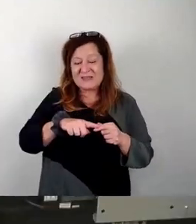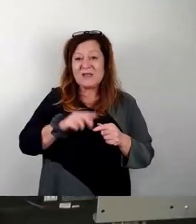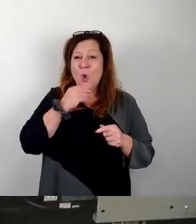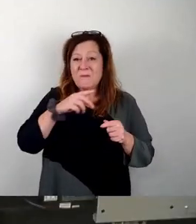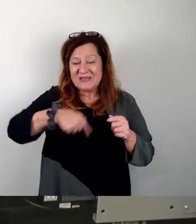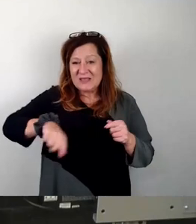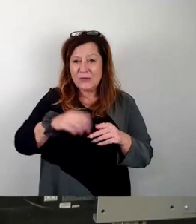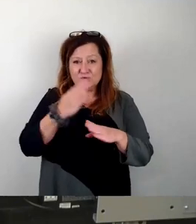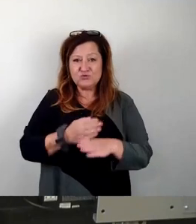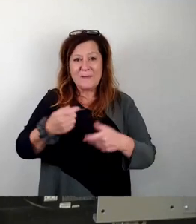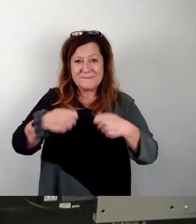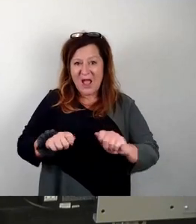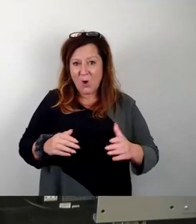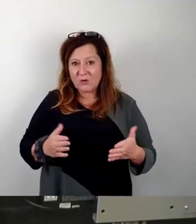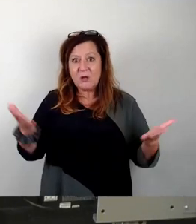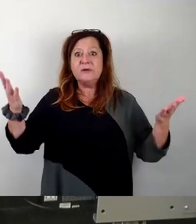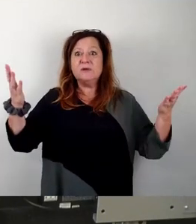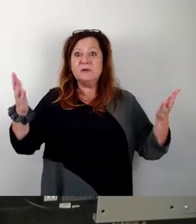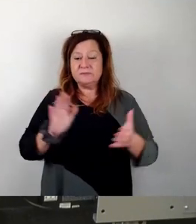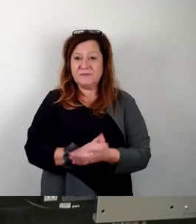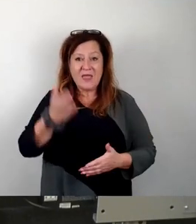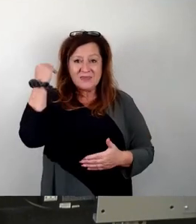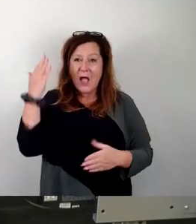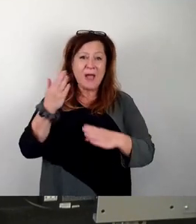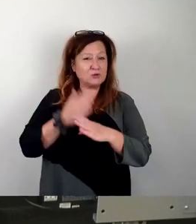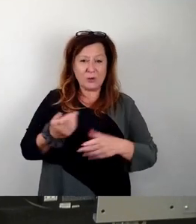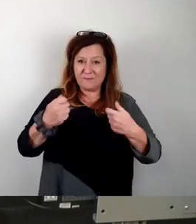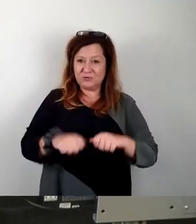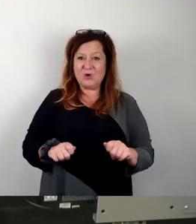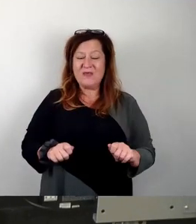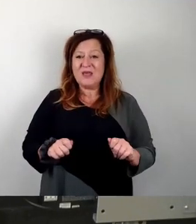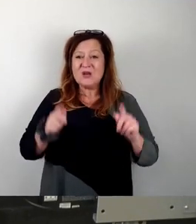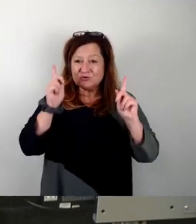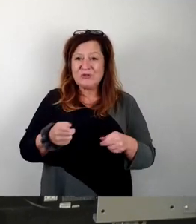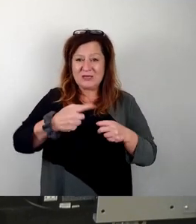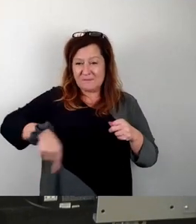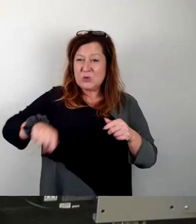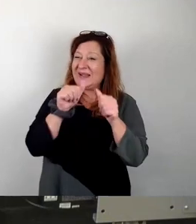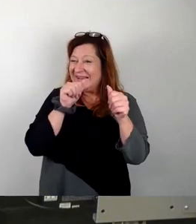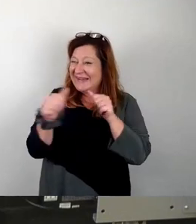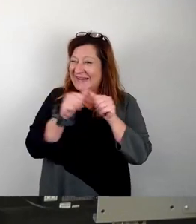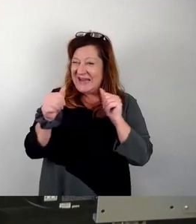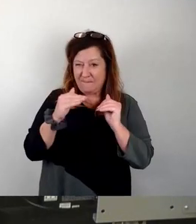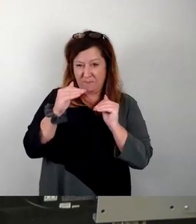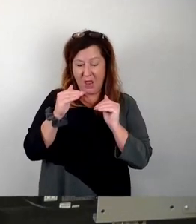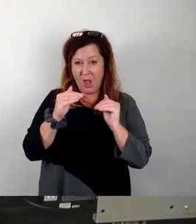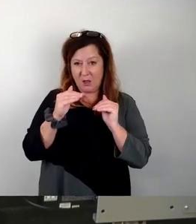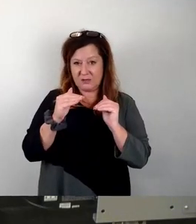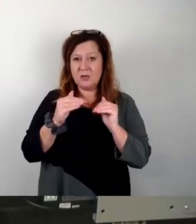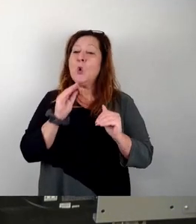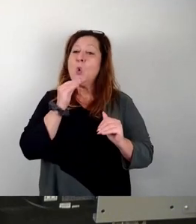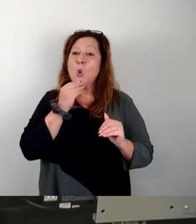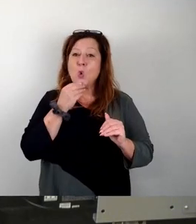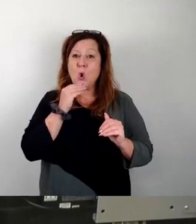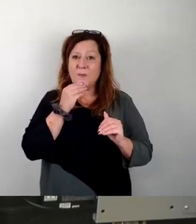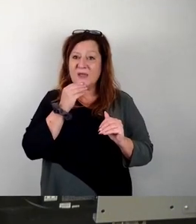ja mein Gott, wir haben damals beschlossen, im Stadtbezirk hat das eine ganz knappe Mehrheit bekommen, Gurbez ist